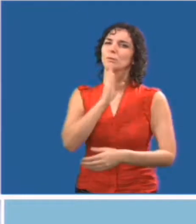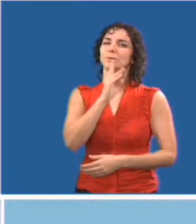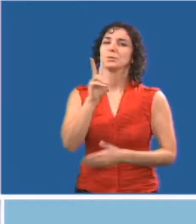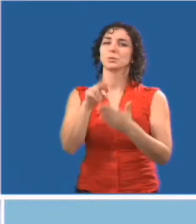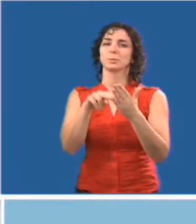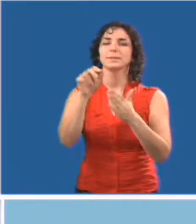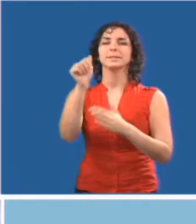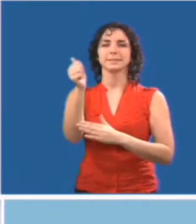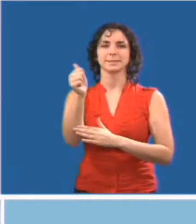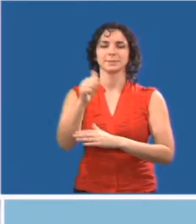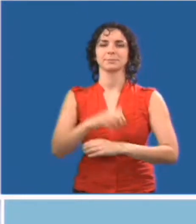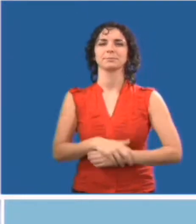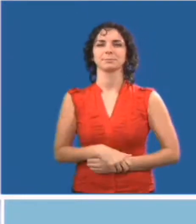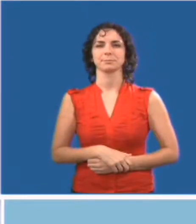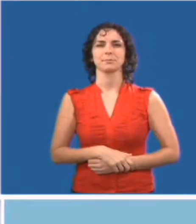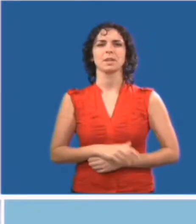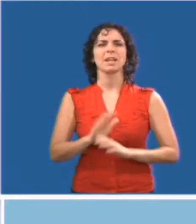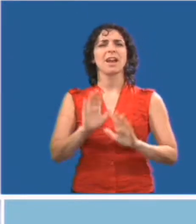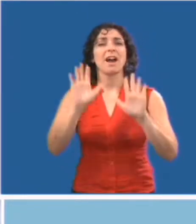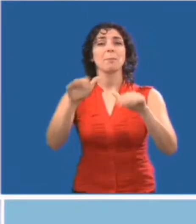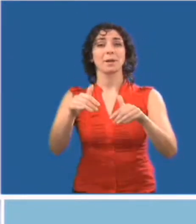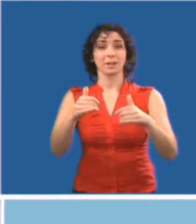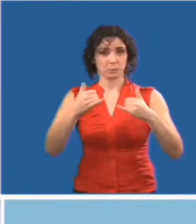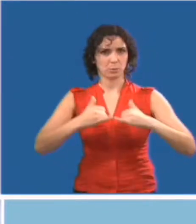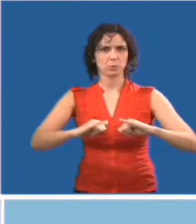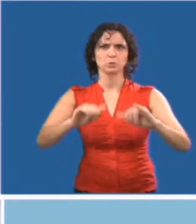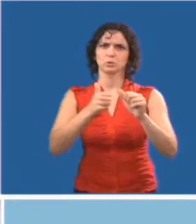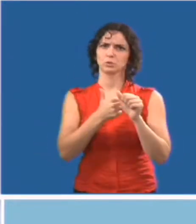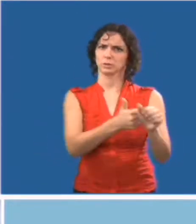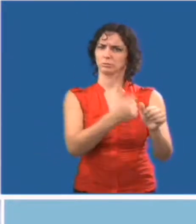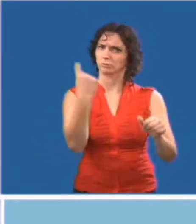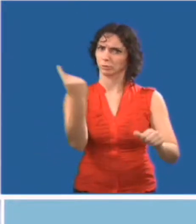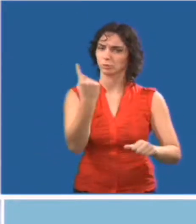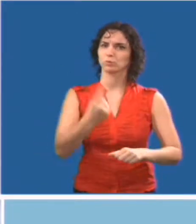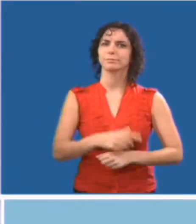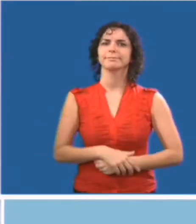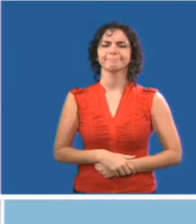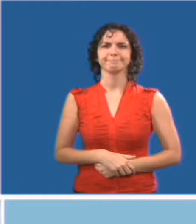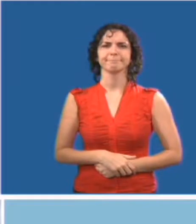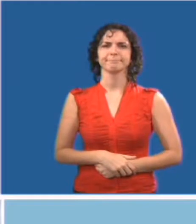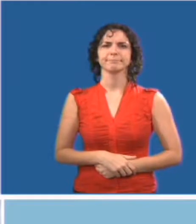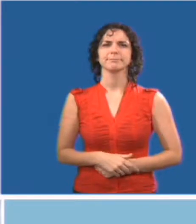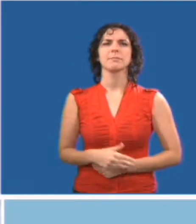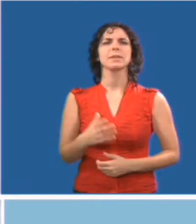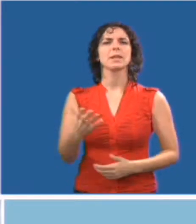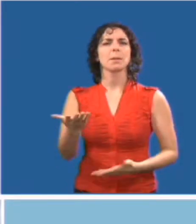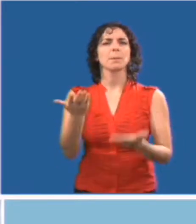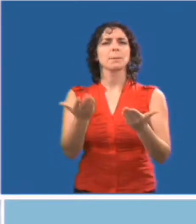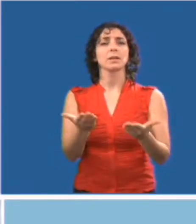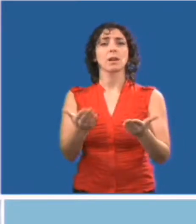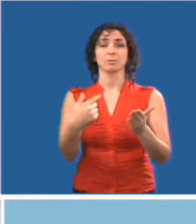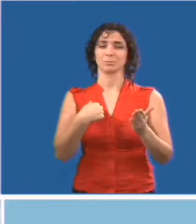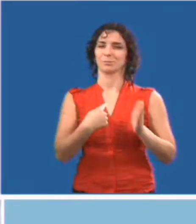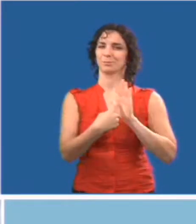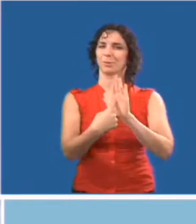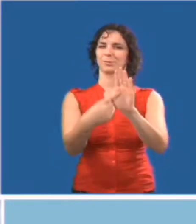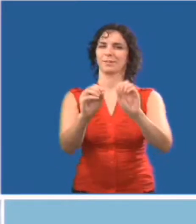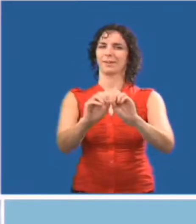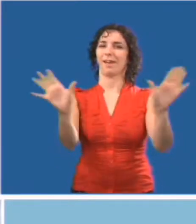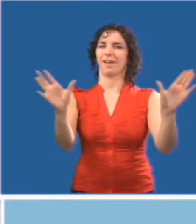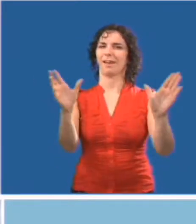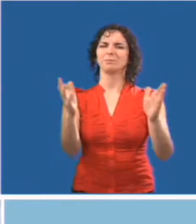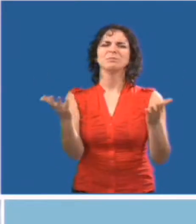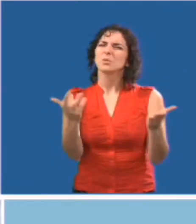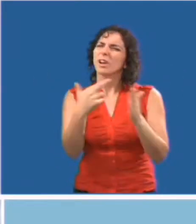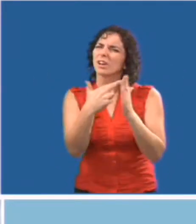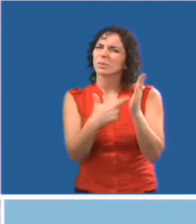pour les services à la clientèle d'ici janvier 2010 et continuer de répondre à ces exigences de